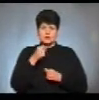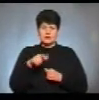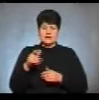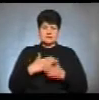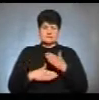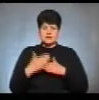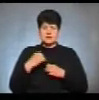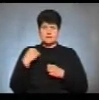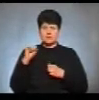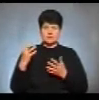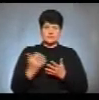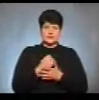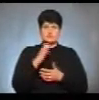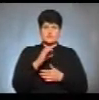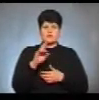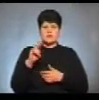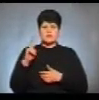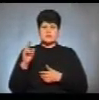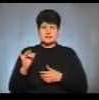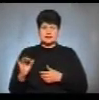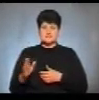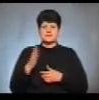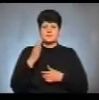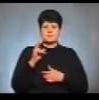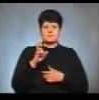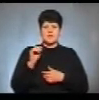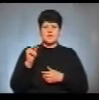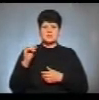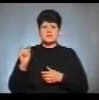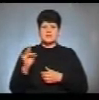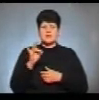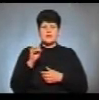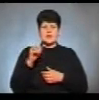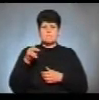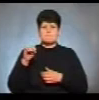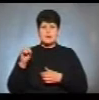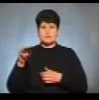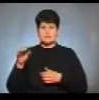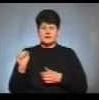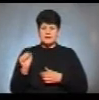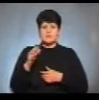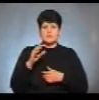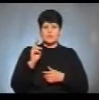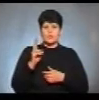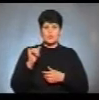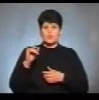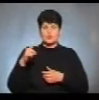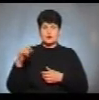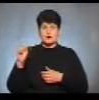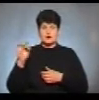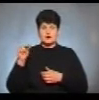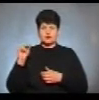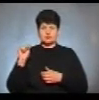інвалідністю перемогу вибороли Софія Яцькова, Андрій Бачинський, Мар'ян Рипета, Ольга Зазуляк, Катерина Кухарчук, Сергій Шаповал,